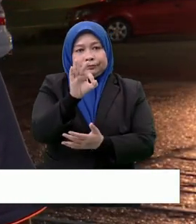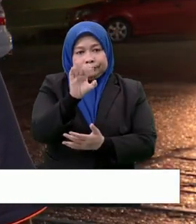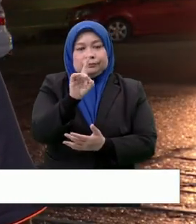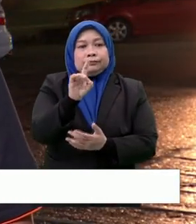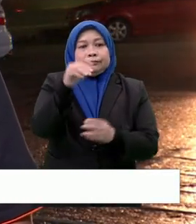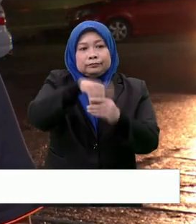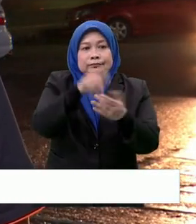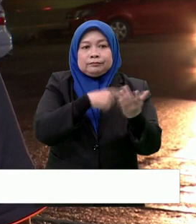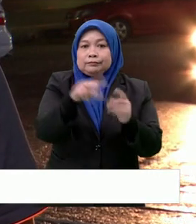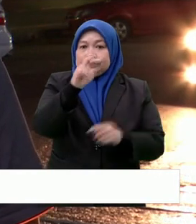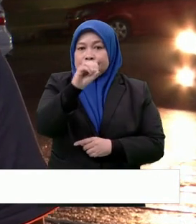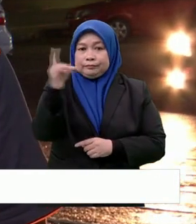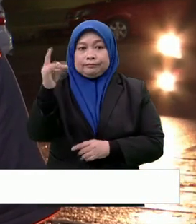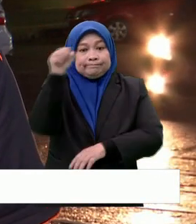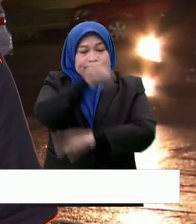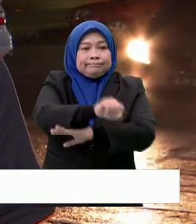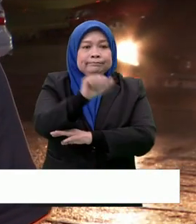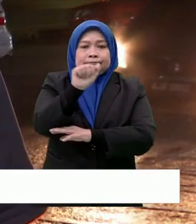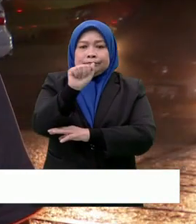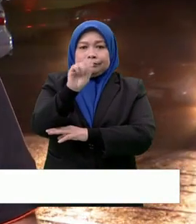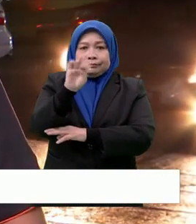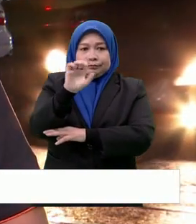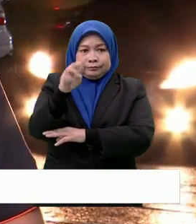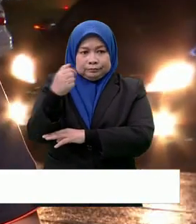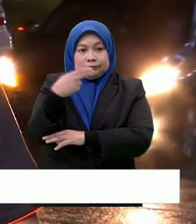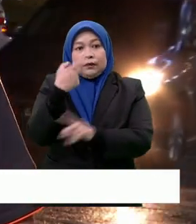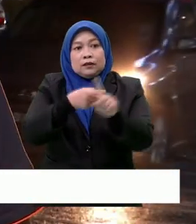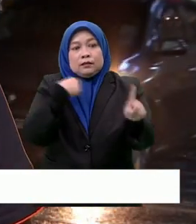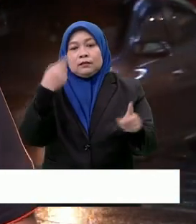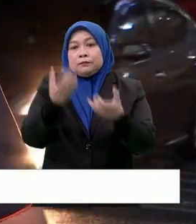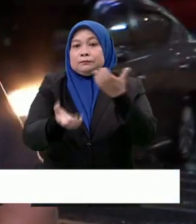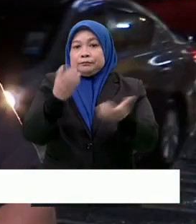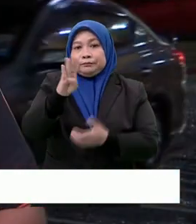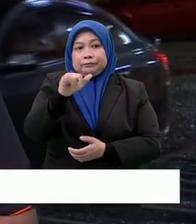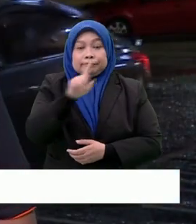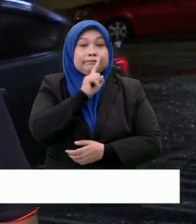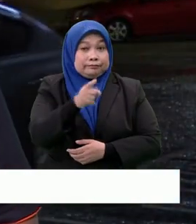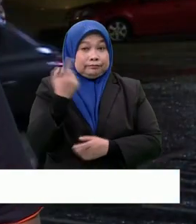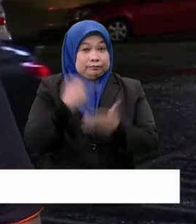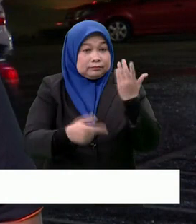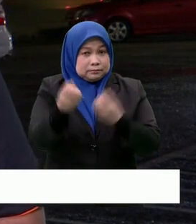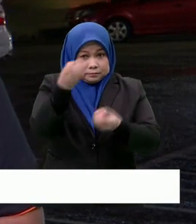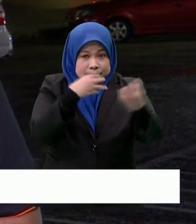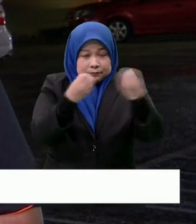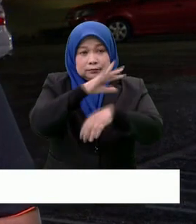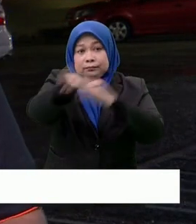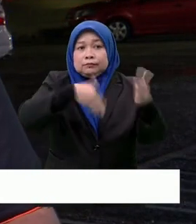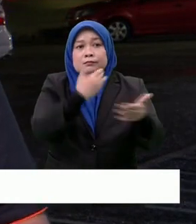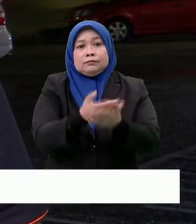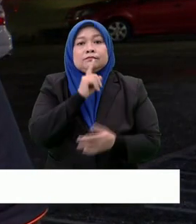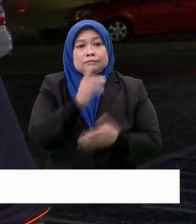2018 menewaskan Abdul Puhat Matnayan daripada Barca Nasional. Menariknya apa yang info yang saya dapat daripada sumber